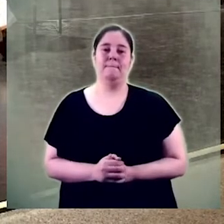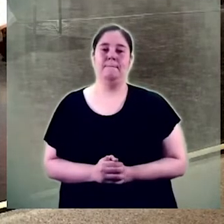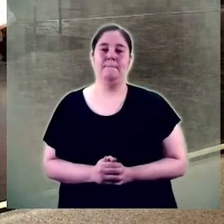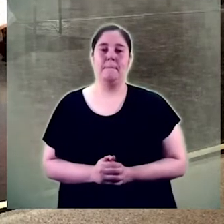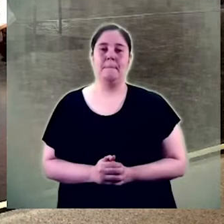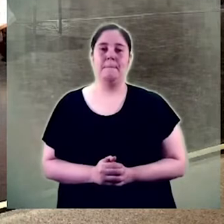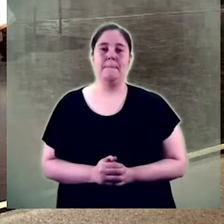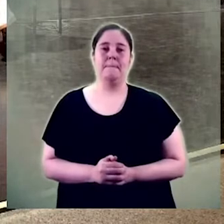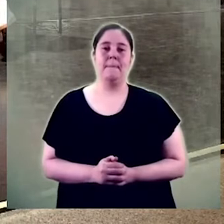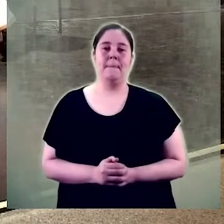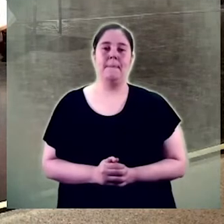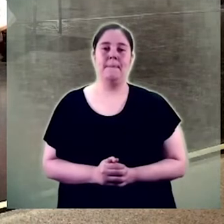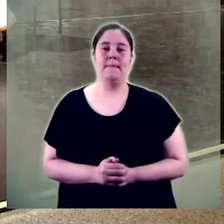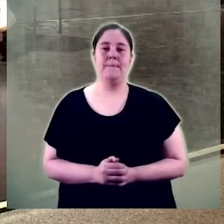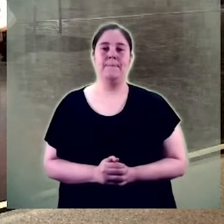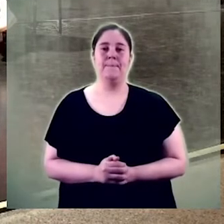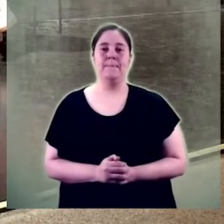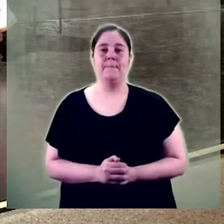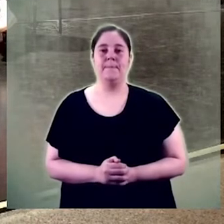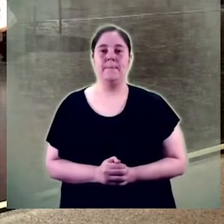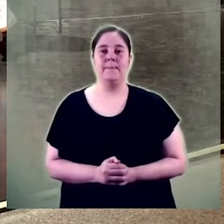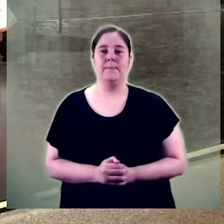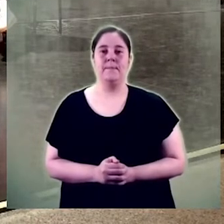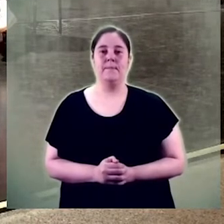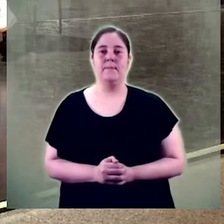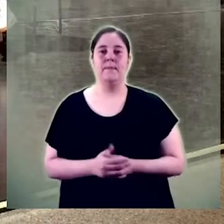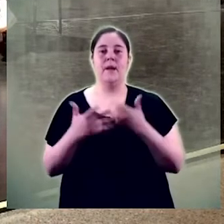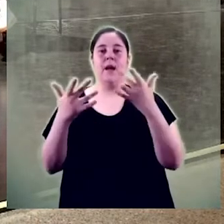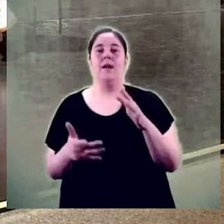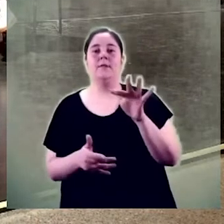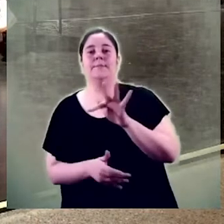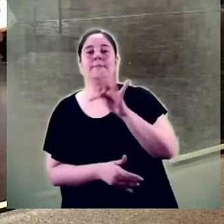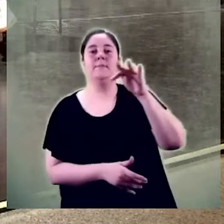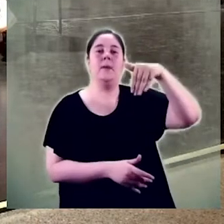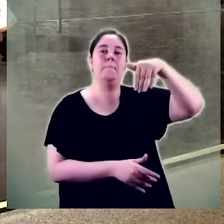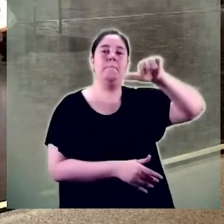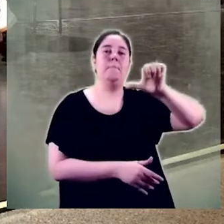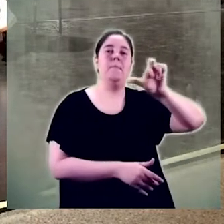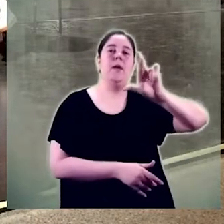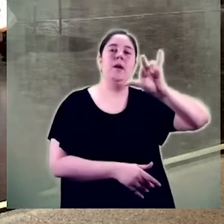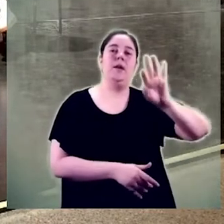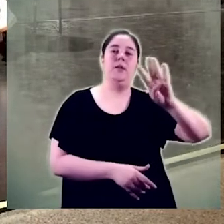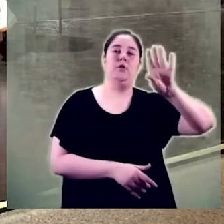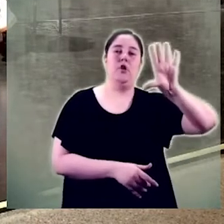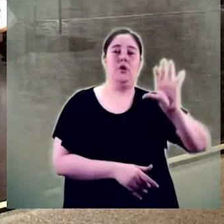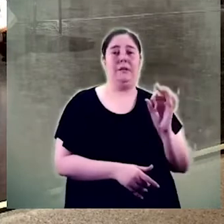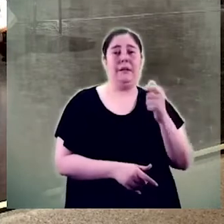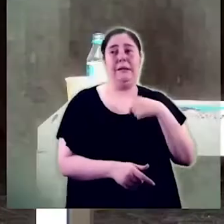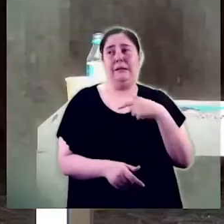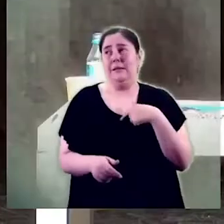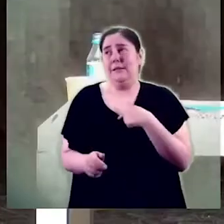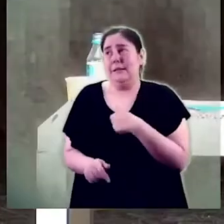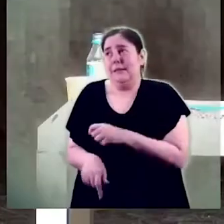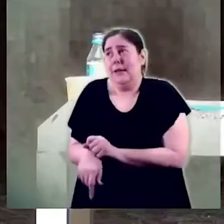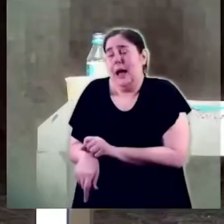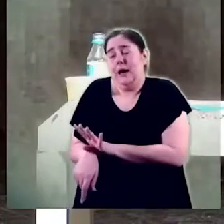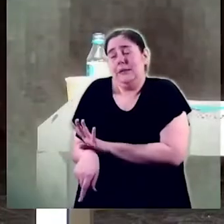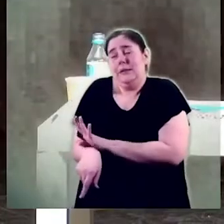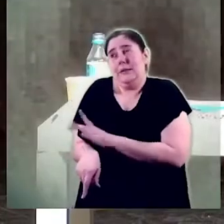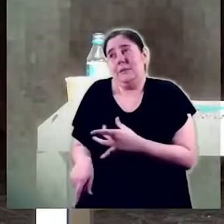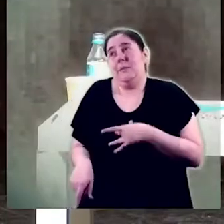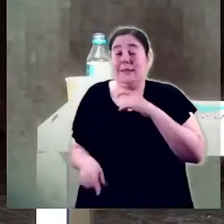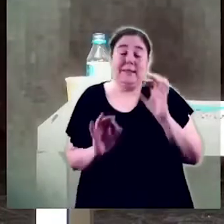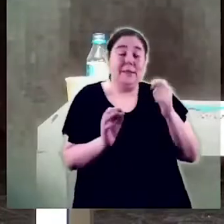Ara és el moment de la Meri Torres. Estic esperant, no t'he vist i estic intentant